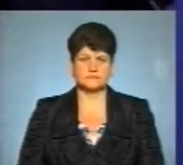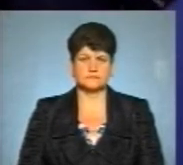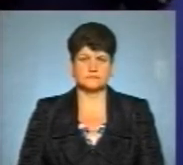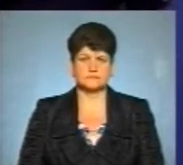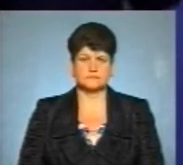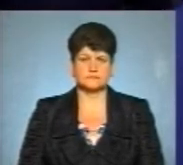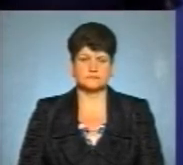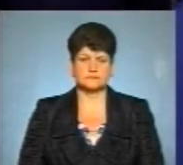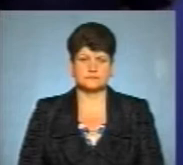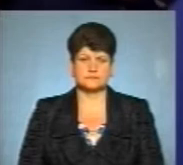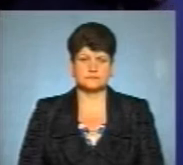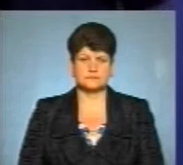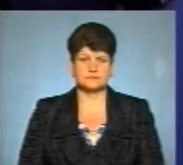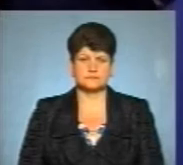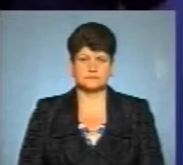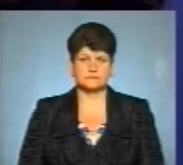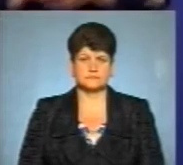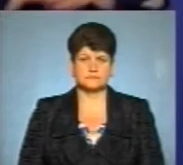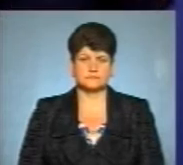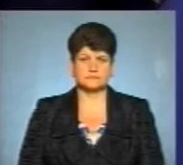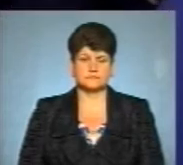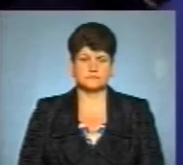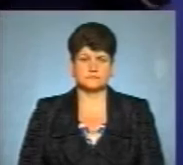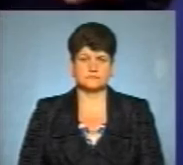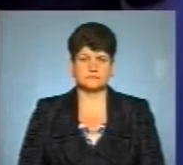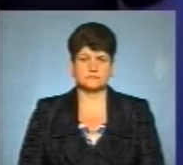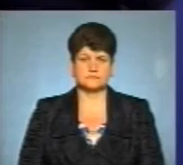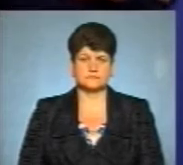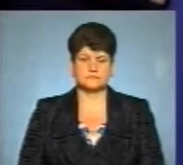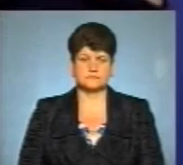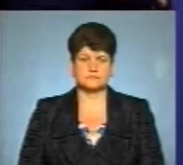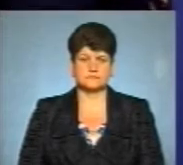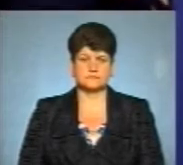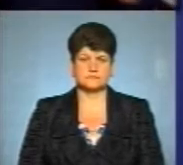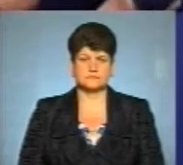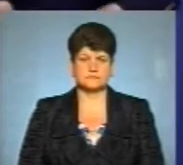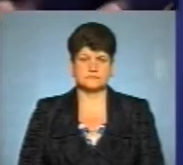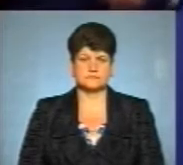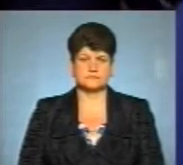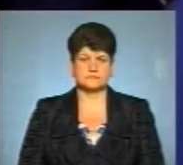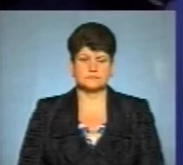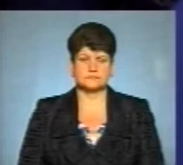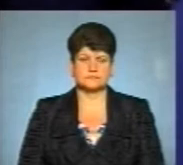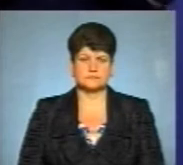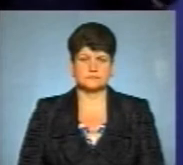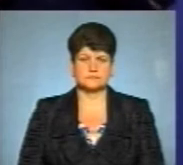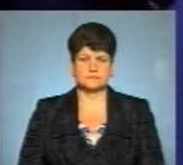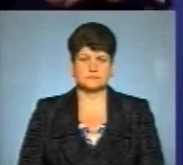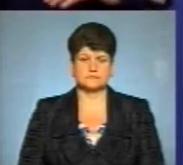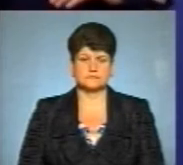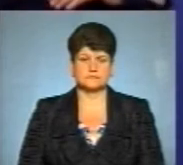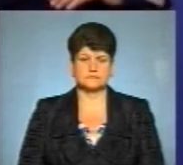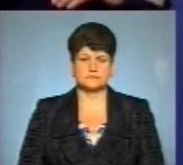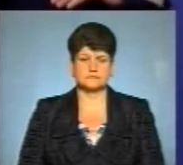можемо його вводити. Для того, щоб ми скоріше поверталися до нормального життя. Для того, щоб в той же час